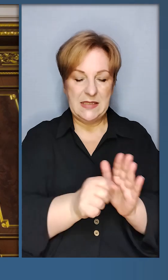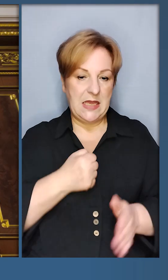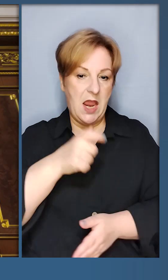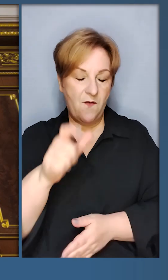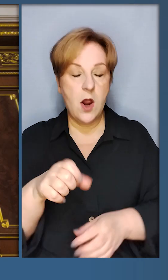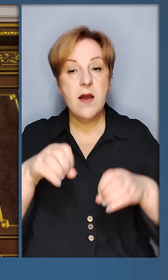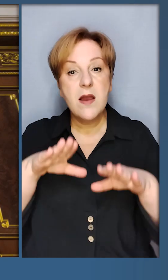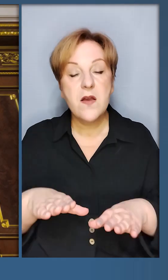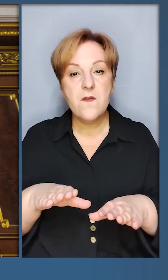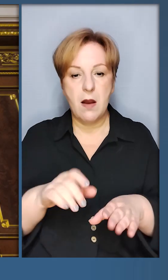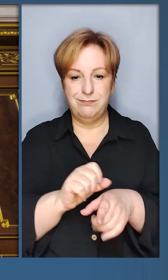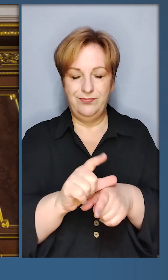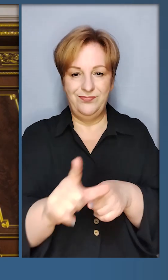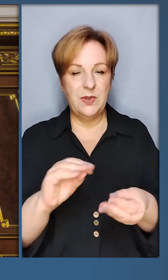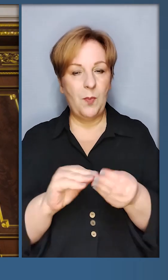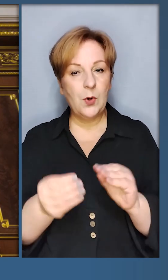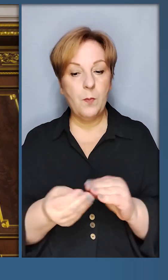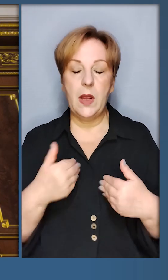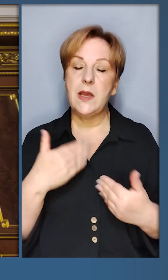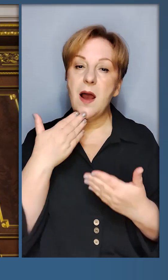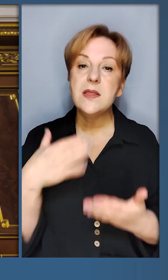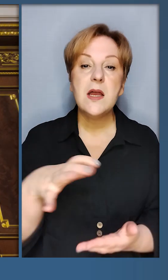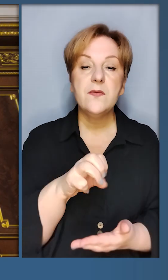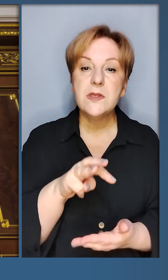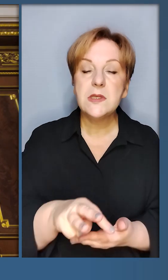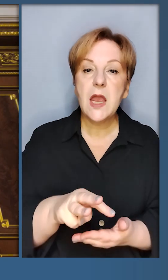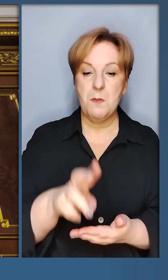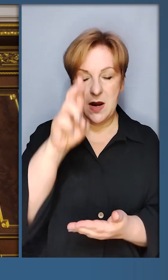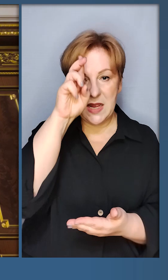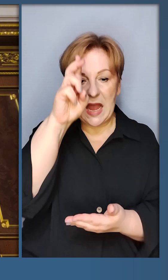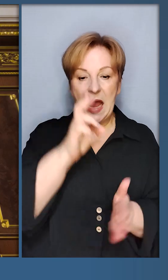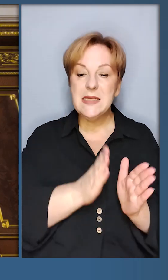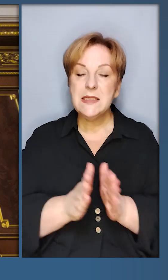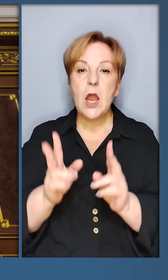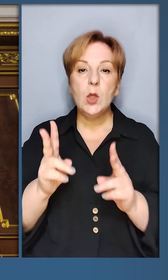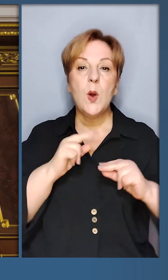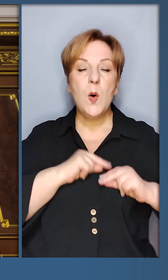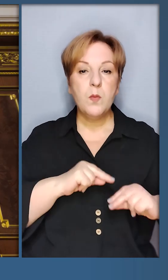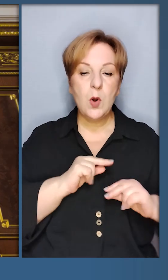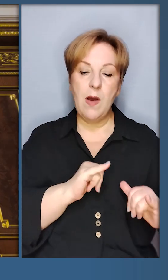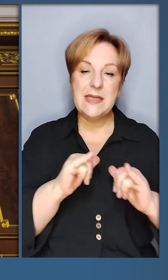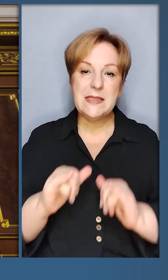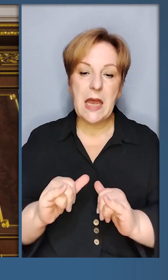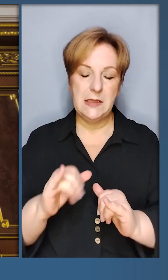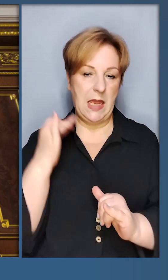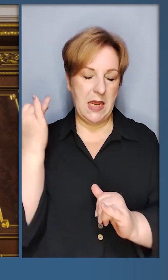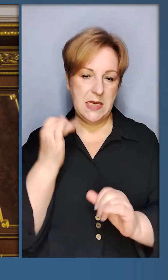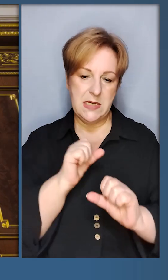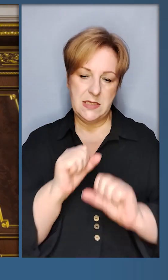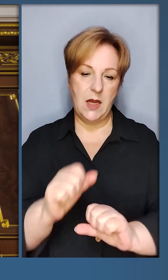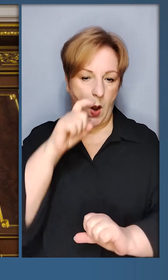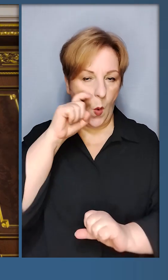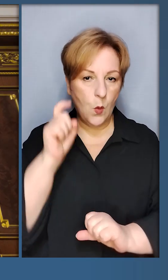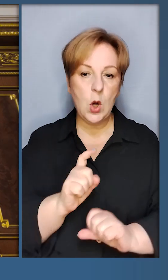з військовими та вирішення накопичених проблем. Я дякую усім в державній системі, хто працює заради